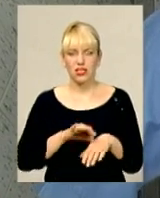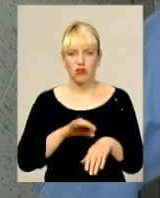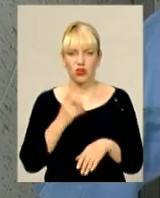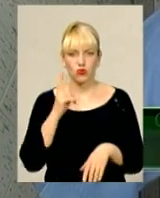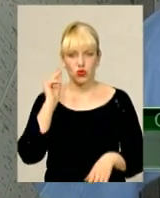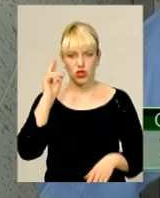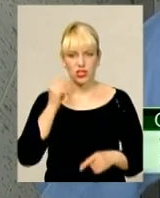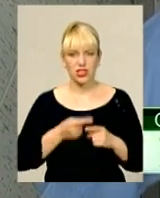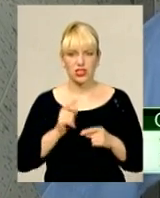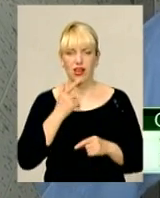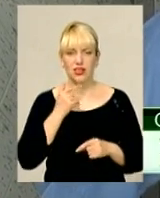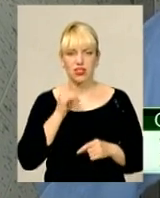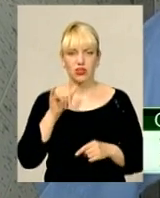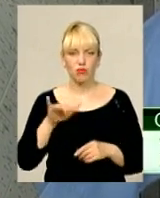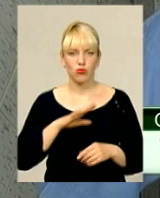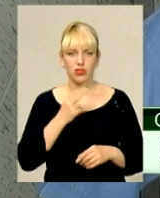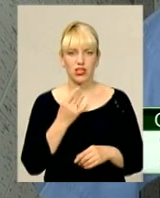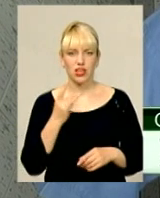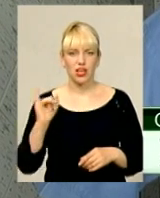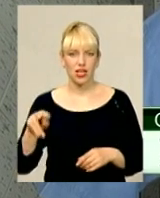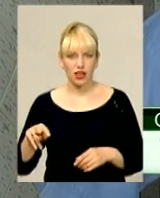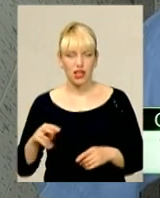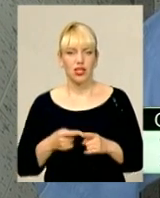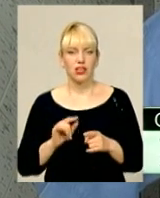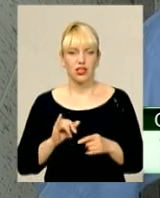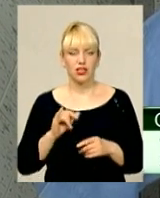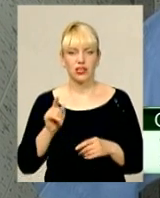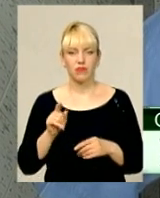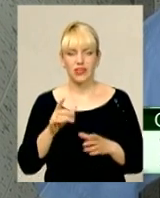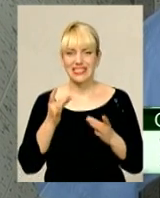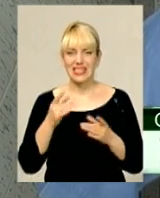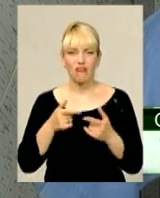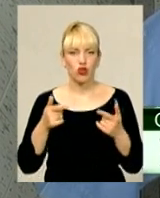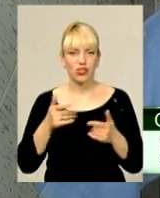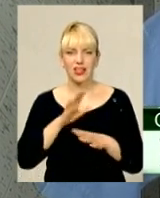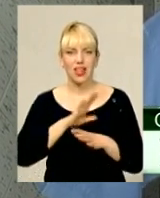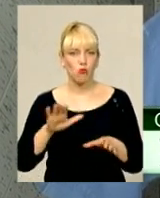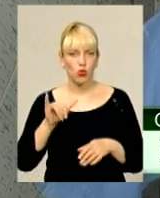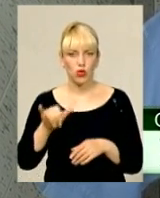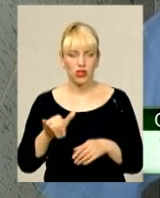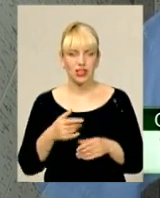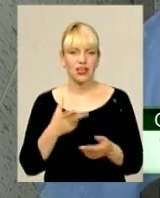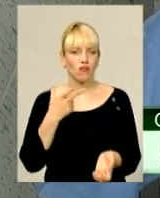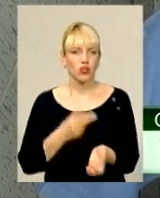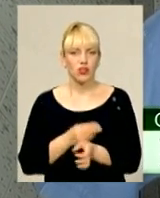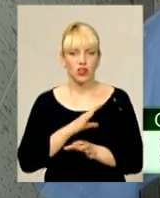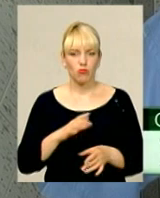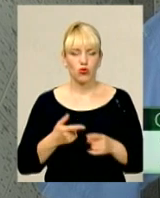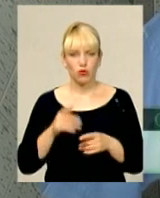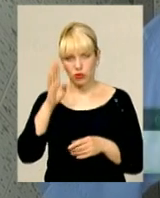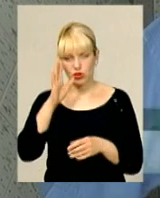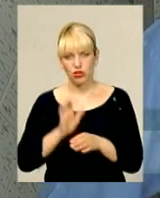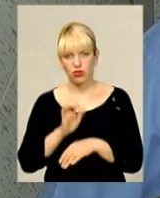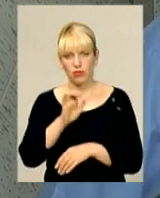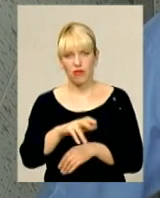числа, в Красиловій, там був ЦРЛ, сироватка не вводилася, тому що її не було доставлено сюди. В нас